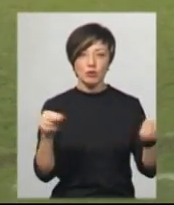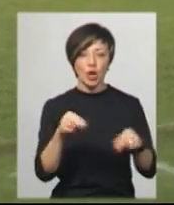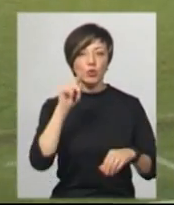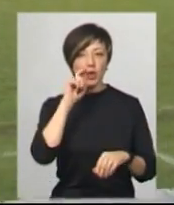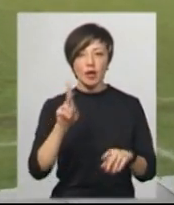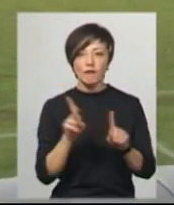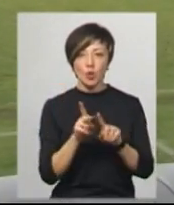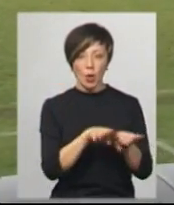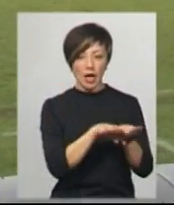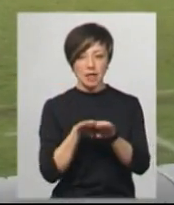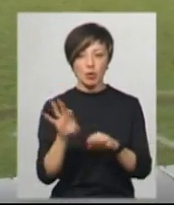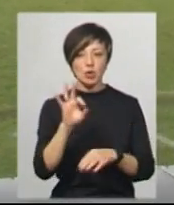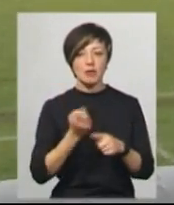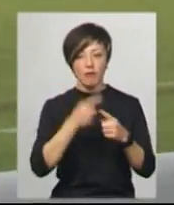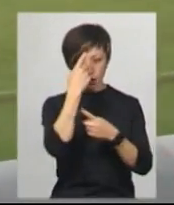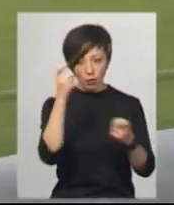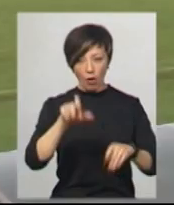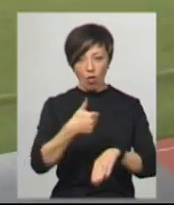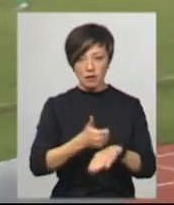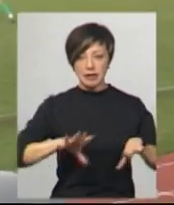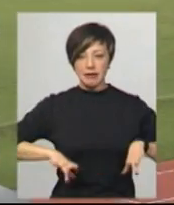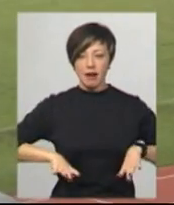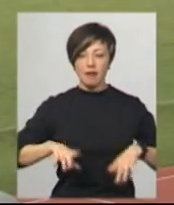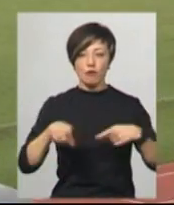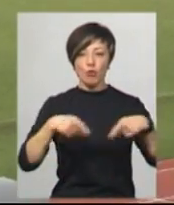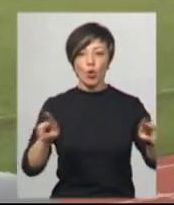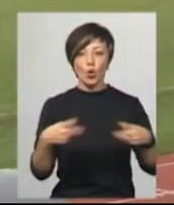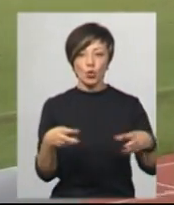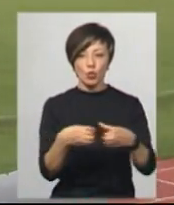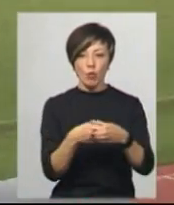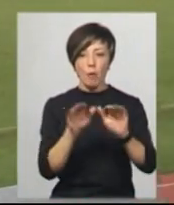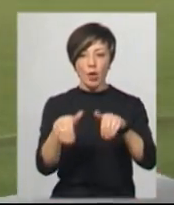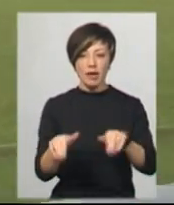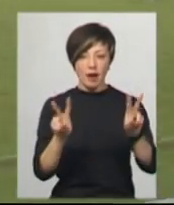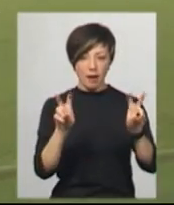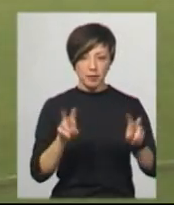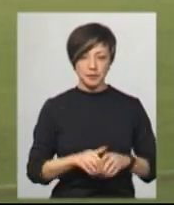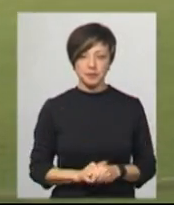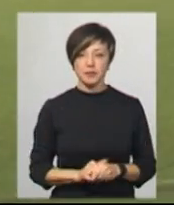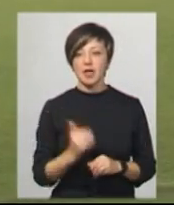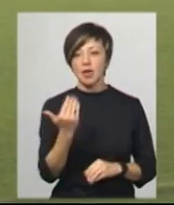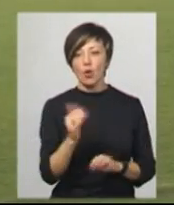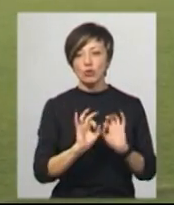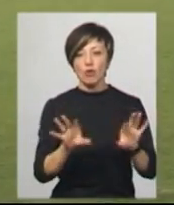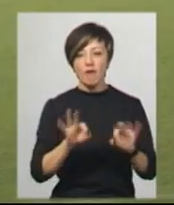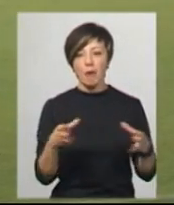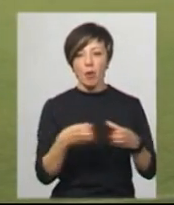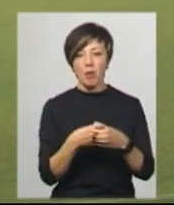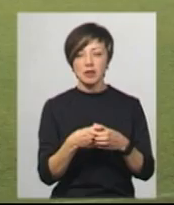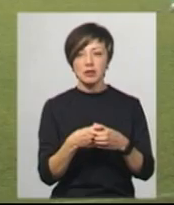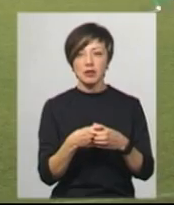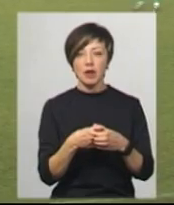України у Другій лізі. Про це повідомив головний тренер футбольного клубу Поділля Віталій Костишин. За його словами, команда